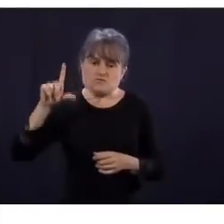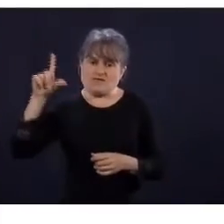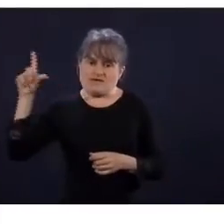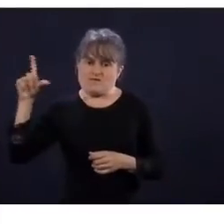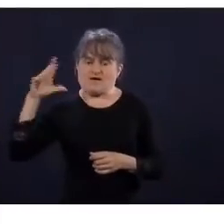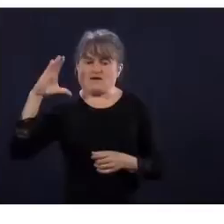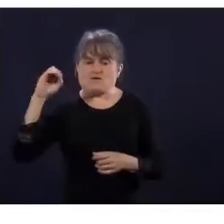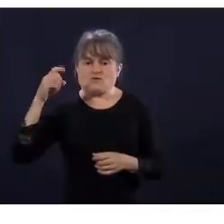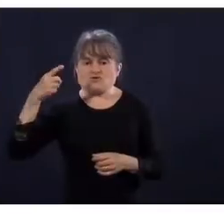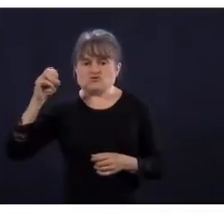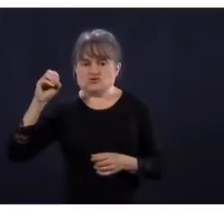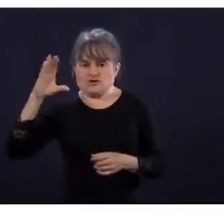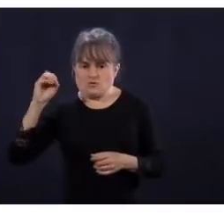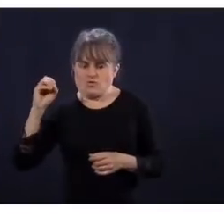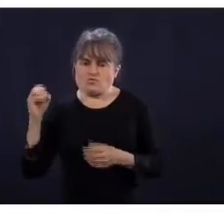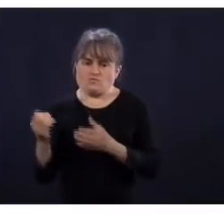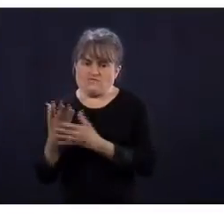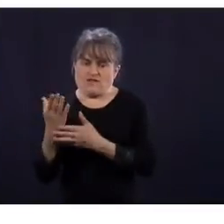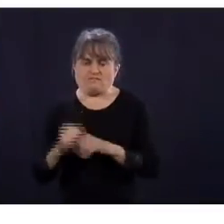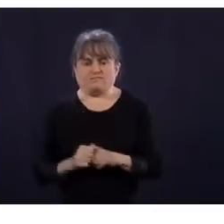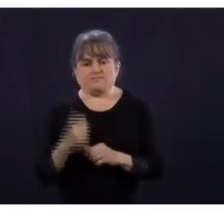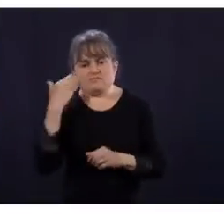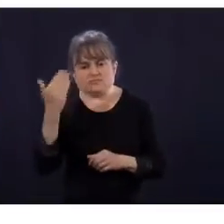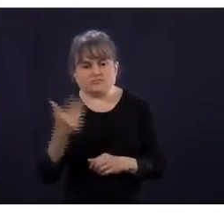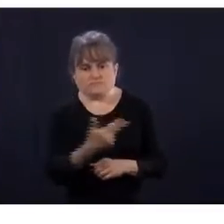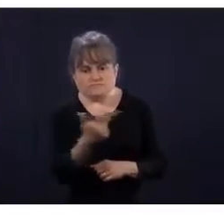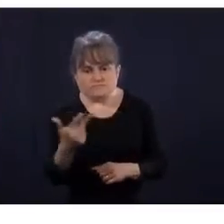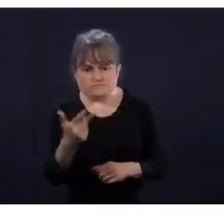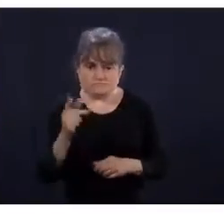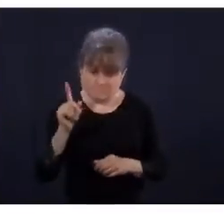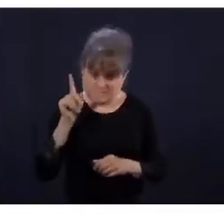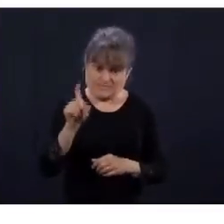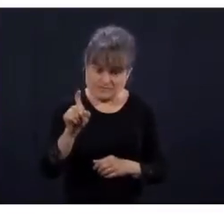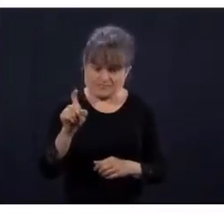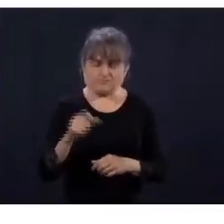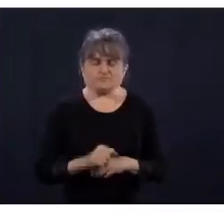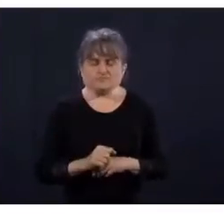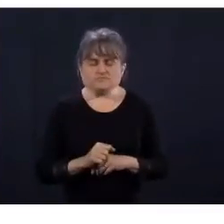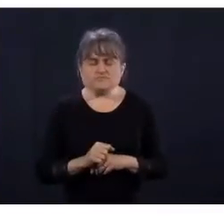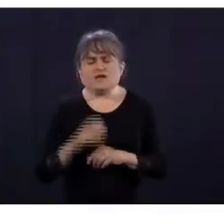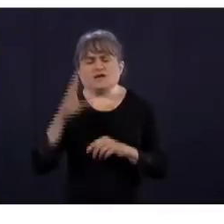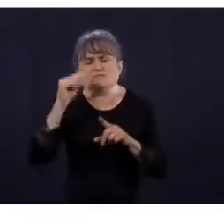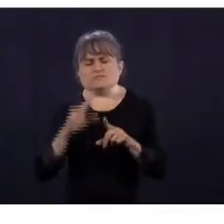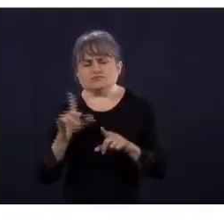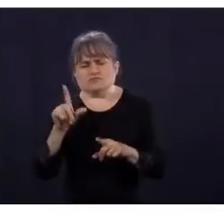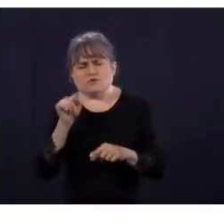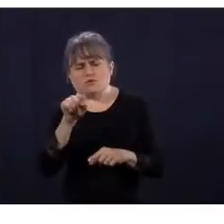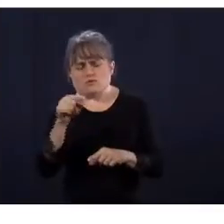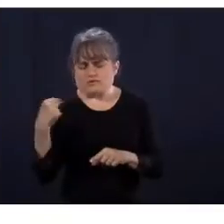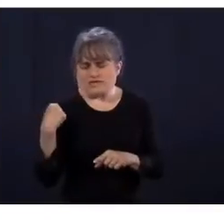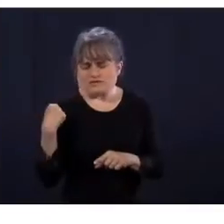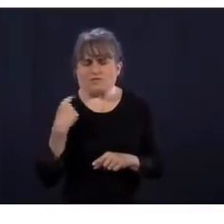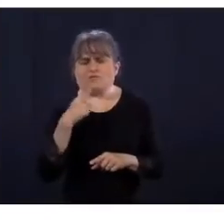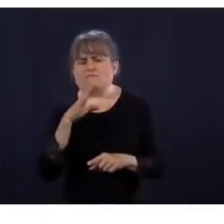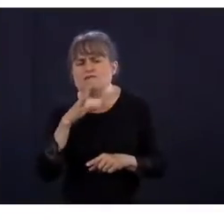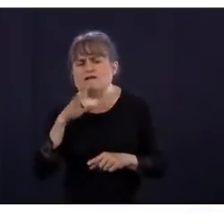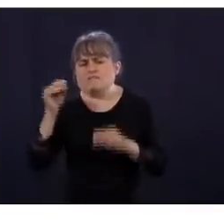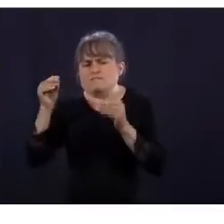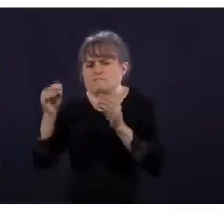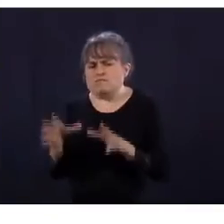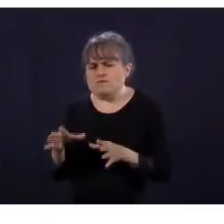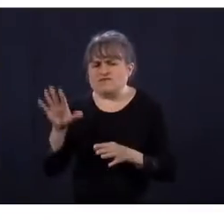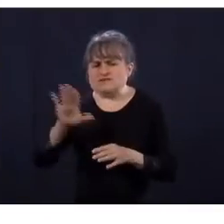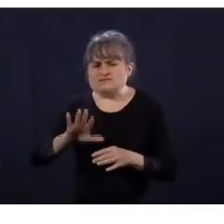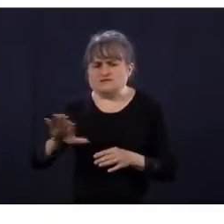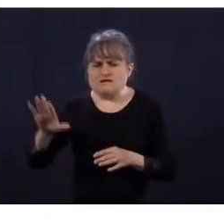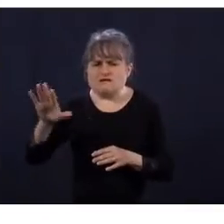chose de le permettre, mais est qu'on peut avoir ces équipements de protection? Jusqu'à maintenant, ils se sont fait dire non. Il y a même une enseignante qui m'a dit, on n